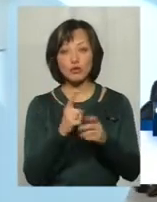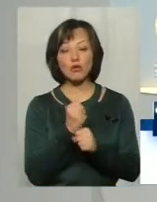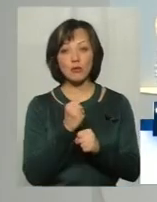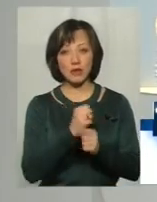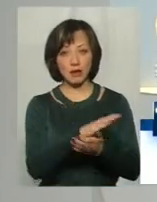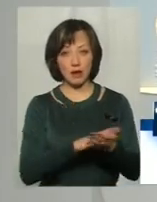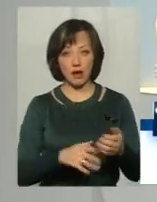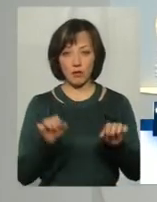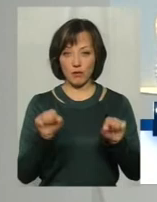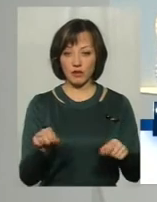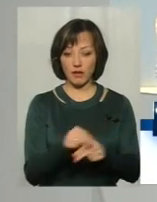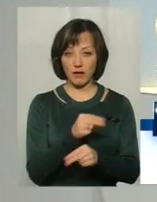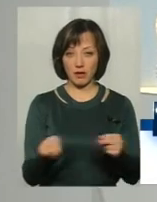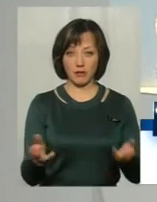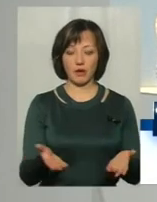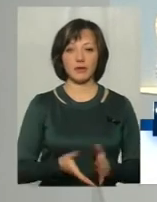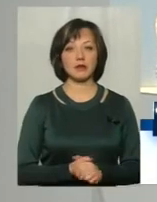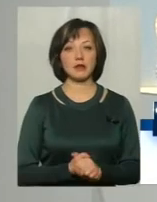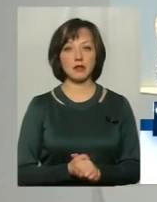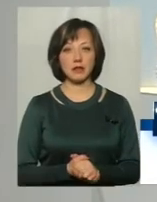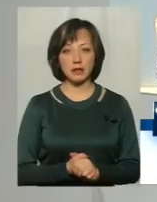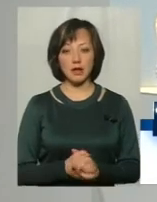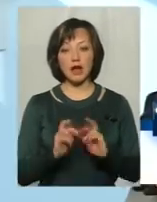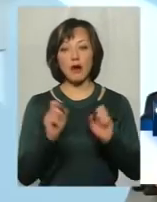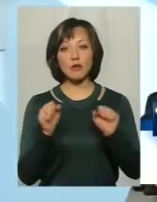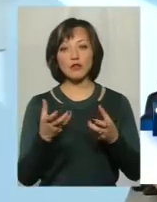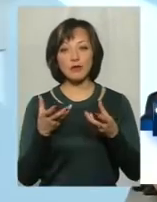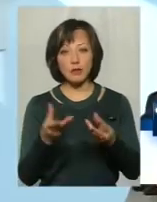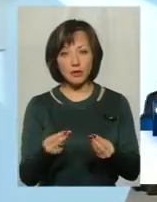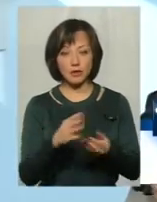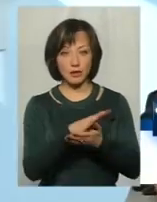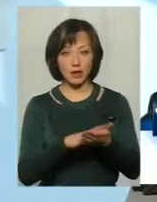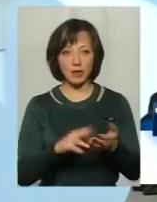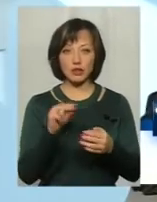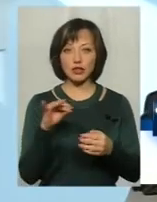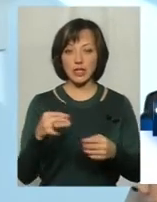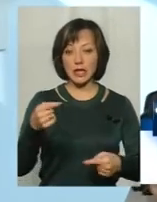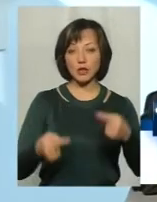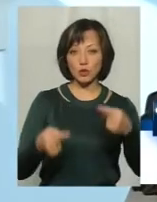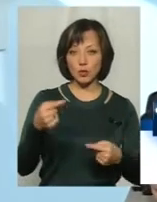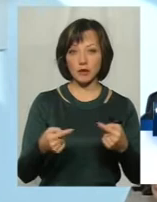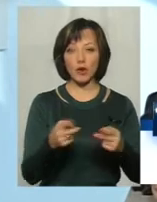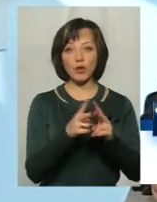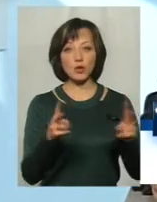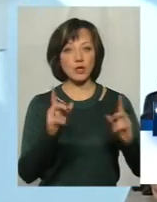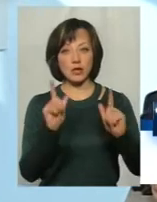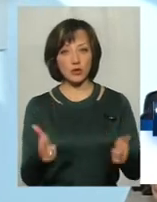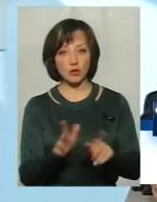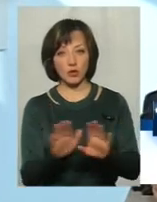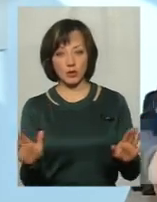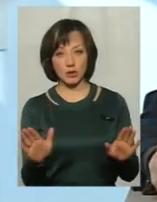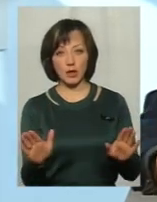робити, як це можна далі скорогувати, як це може вплинути, чи там дискусія, наприклад, то з чимось не згоден.